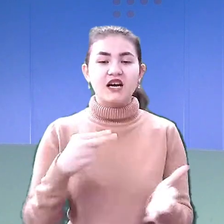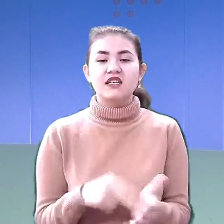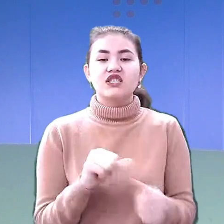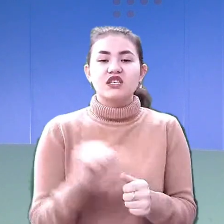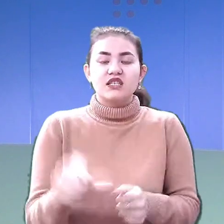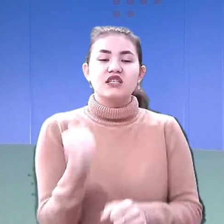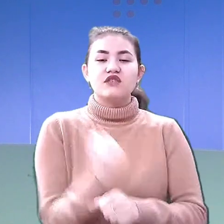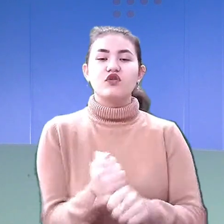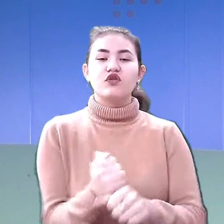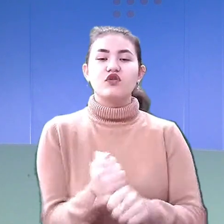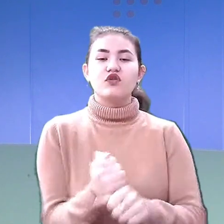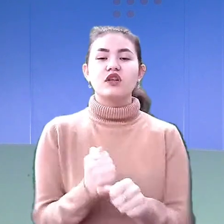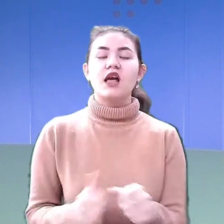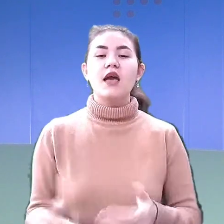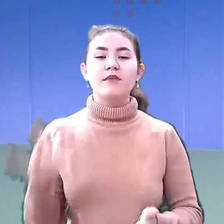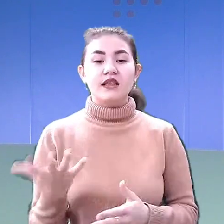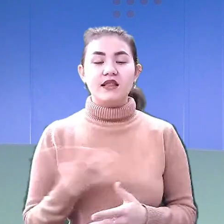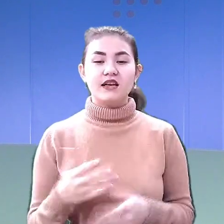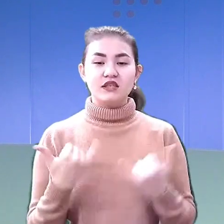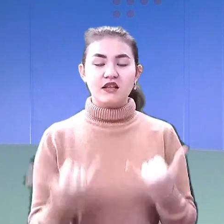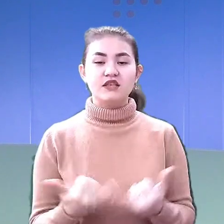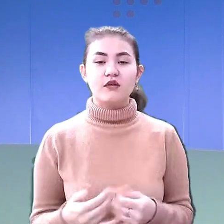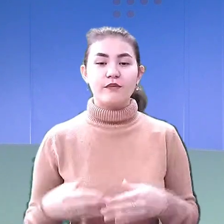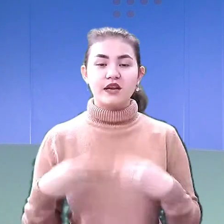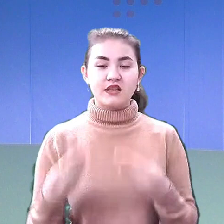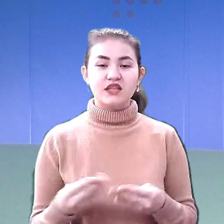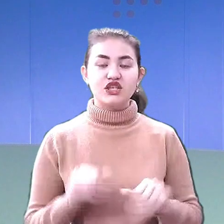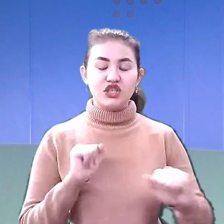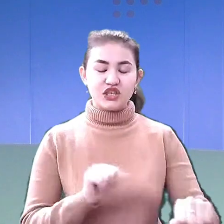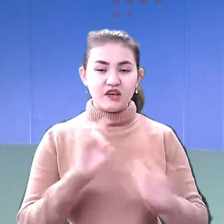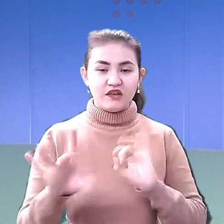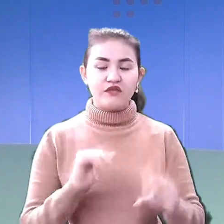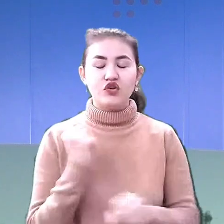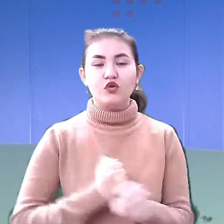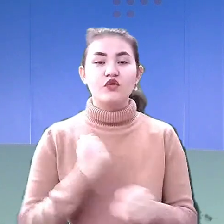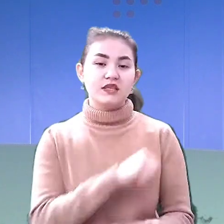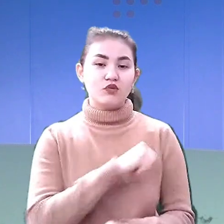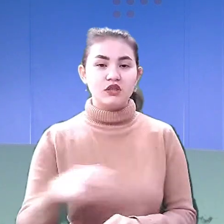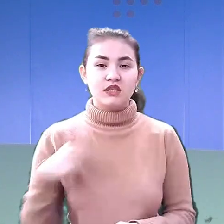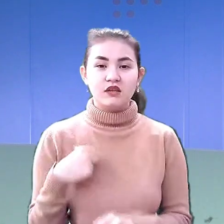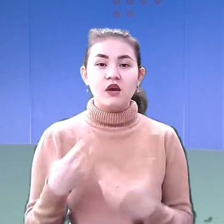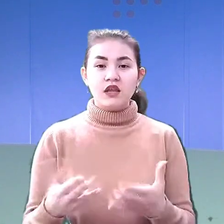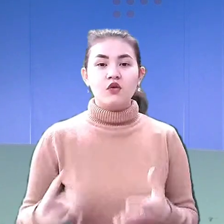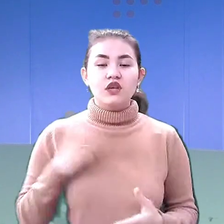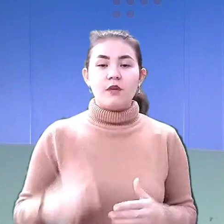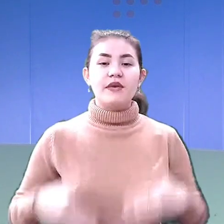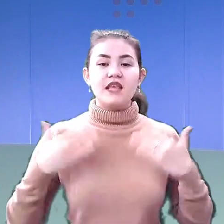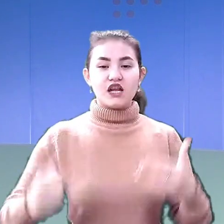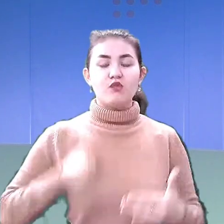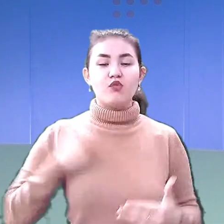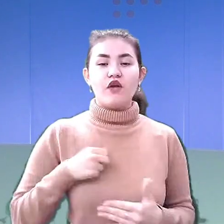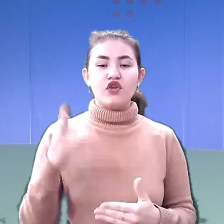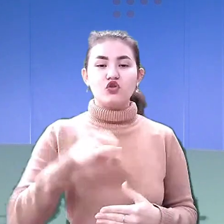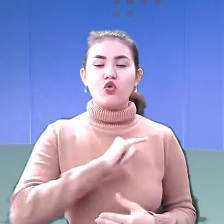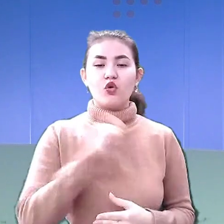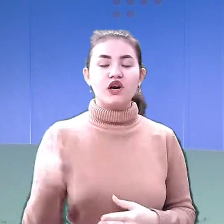створили місцевим коштом, решту – власники рекламних щитів та містяни виготовили самостійно. Так хотіли підняти бойовий дух черкасців,